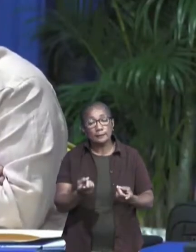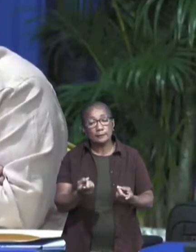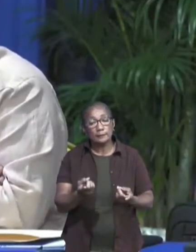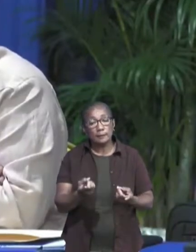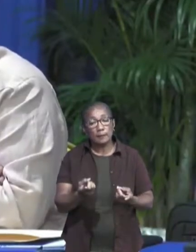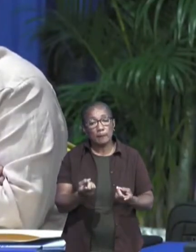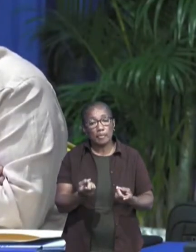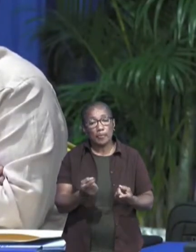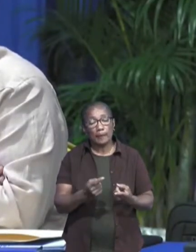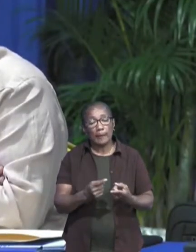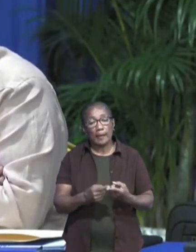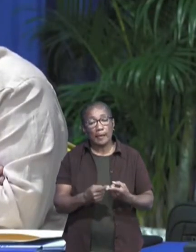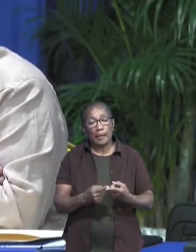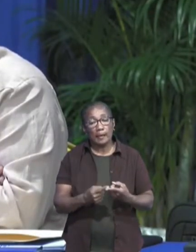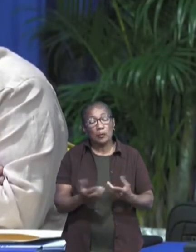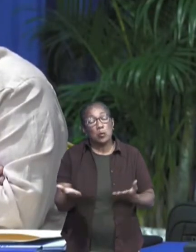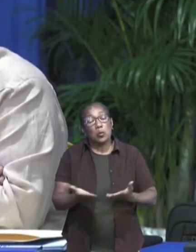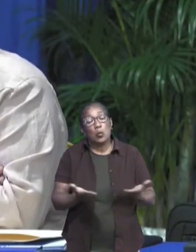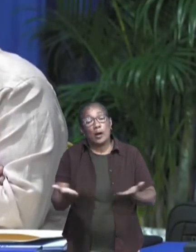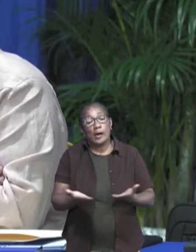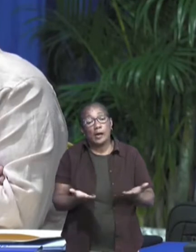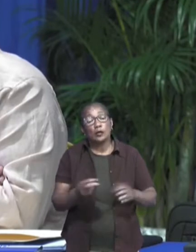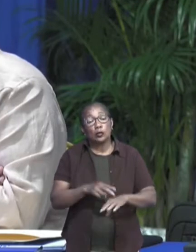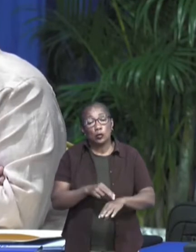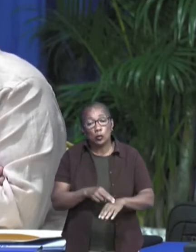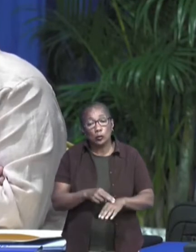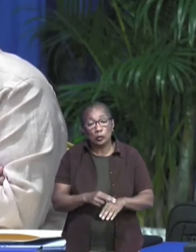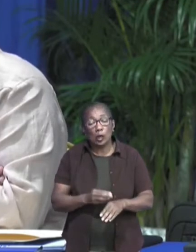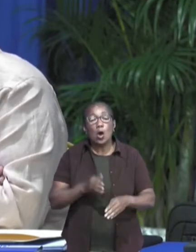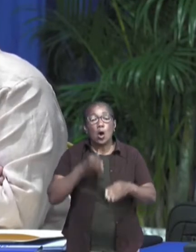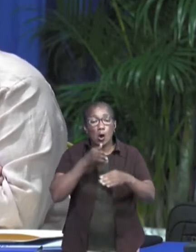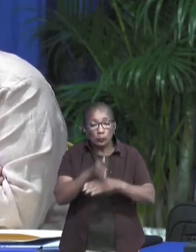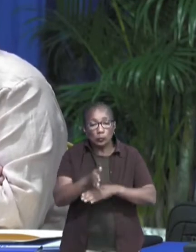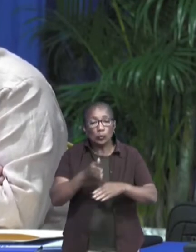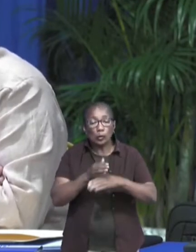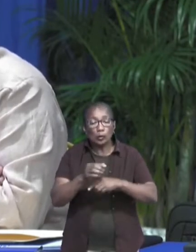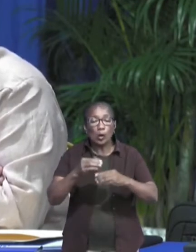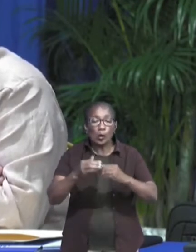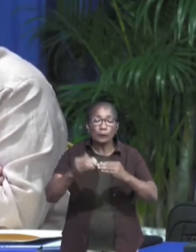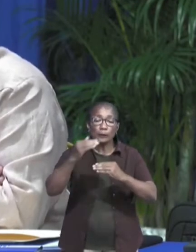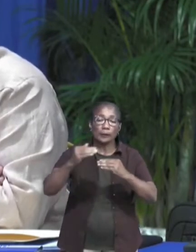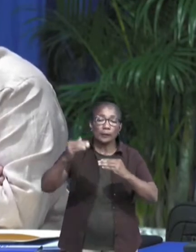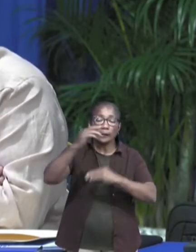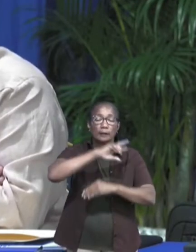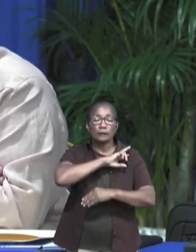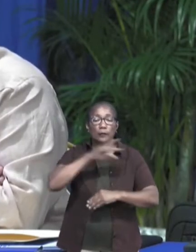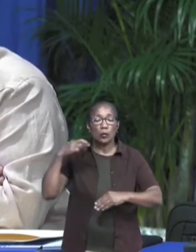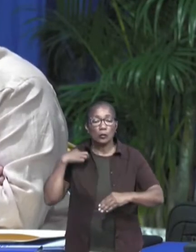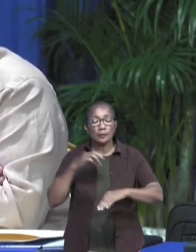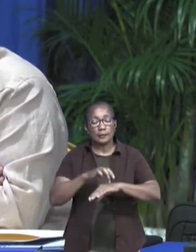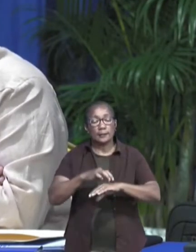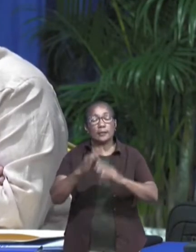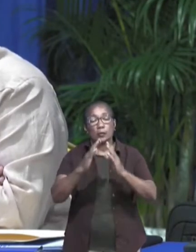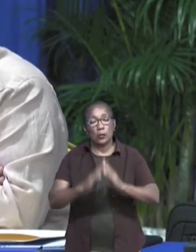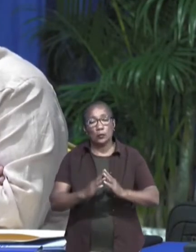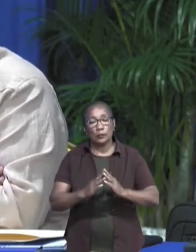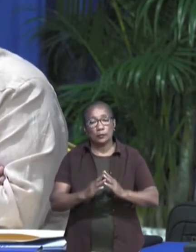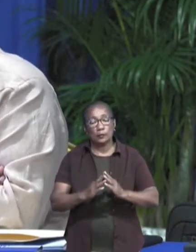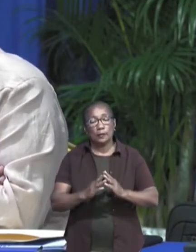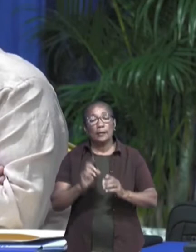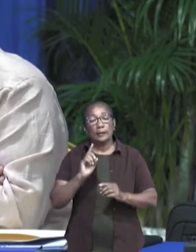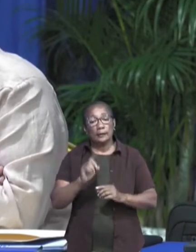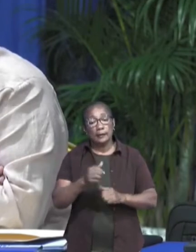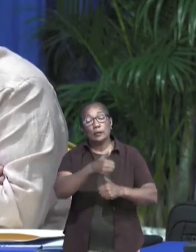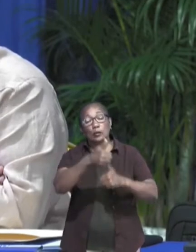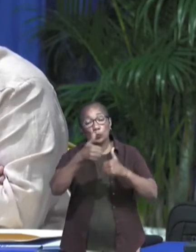waar nodig de verdere upgrading van onze ziekenhuizen. Dat zal een